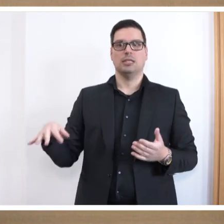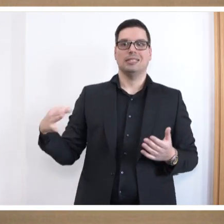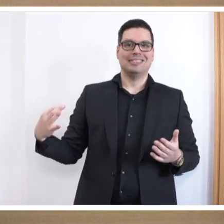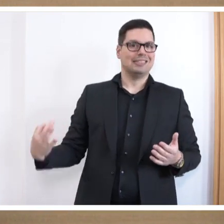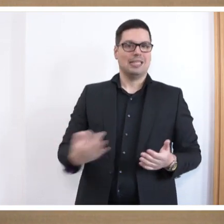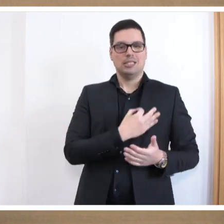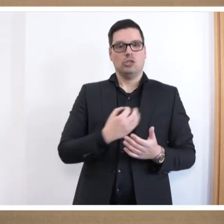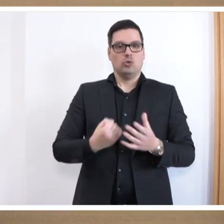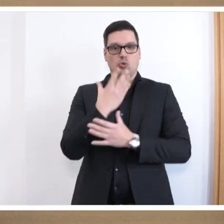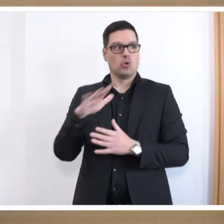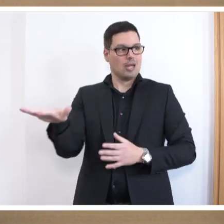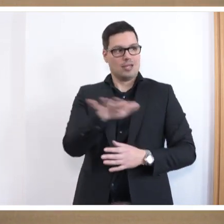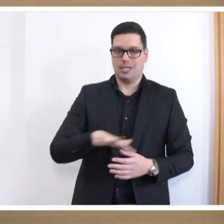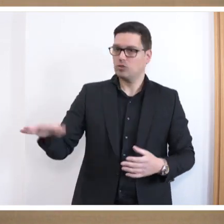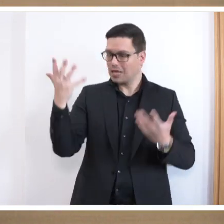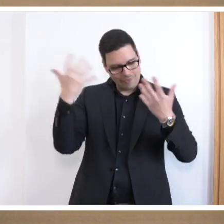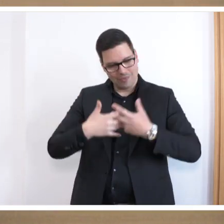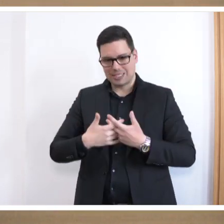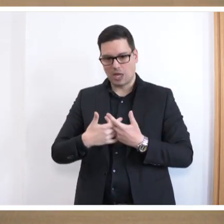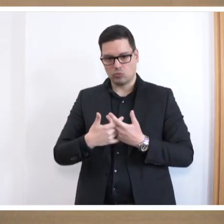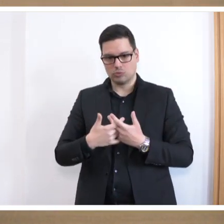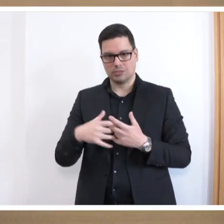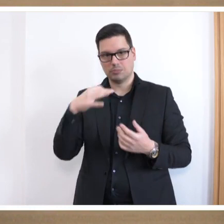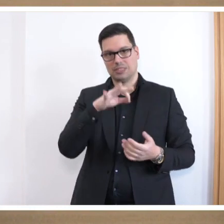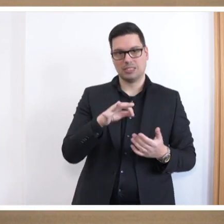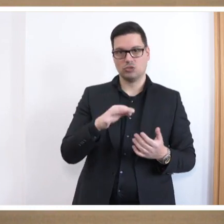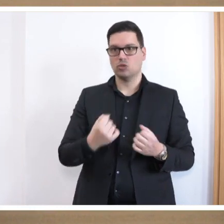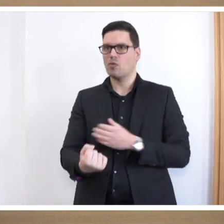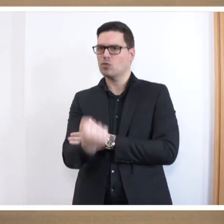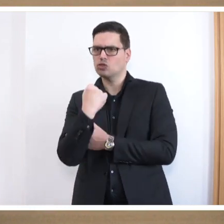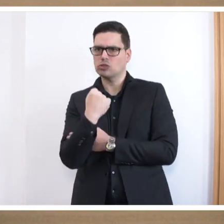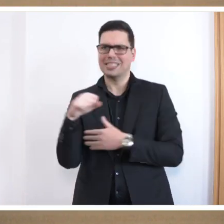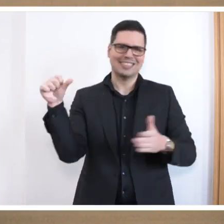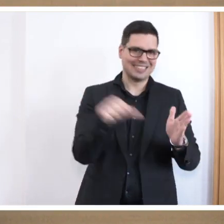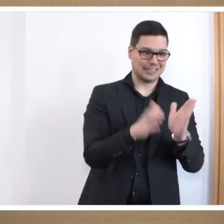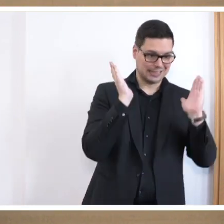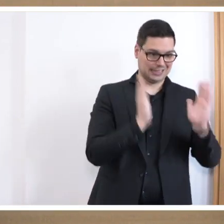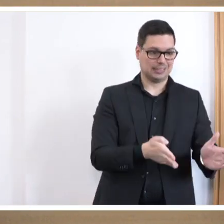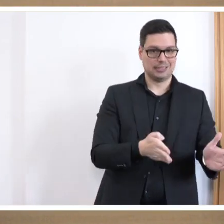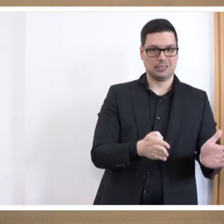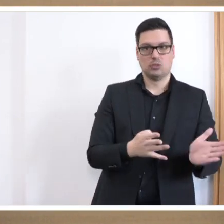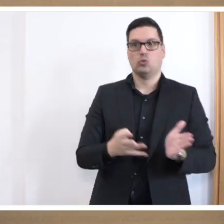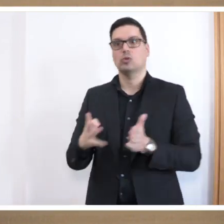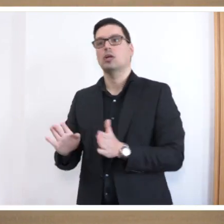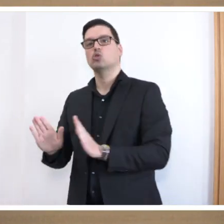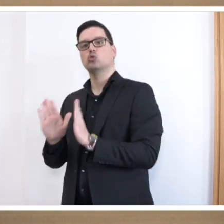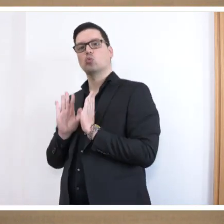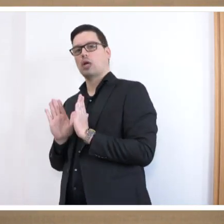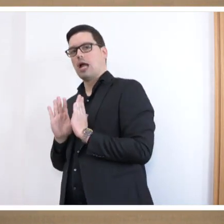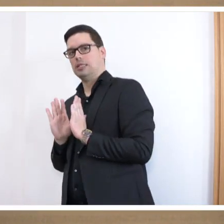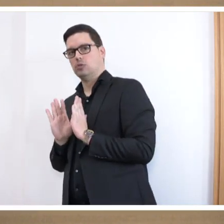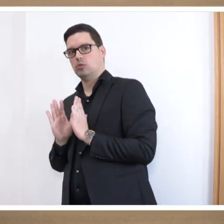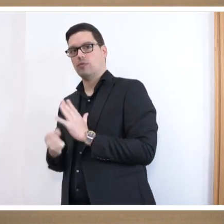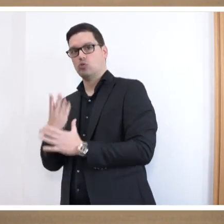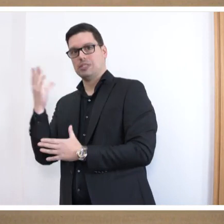das Vertrauen darin, dass die Ministerin den schwierigen Spagat zwischen Führungsstärke in Krisen einerseits und der nötigen Zurückhaltung mit Blick auf